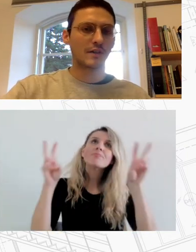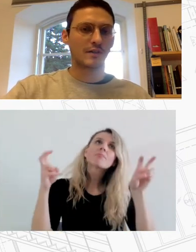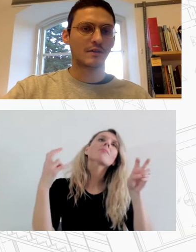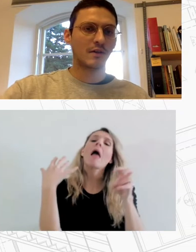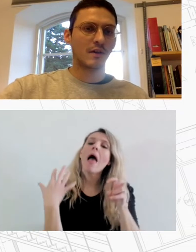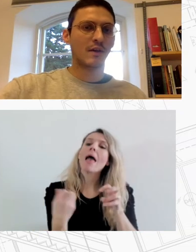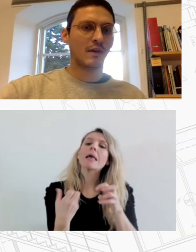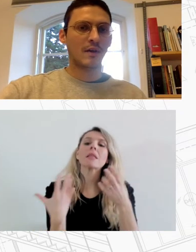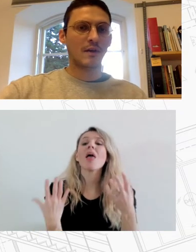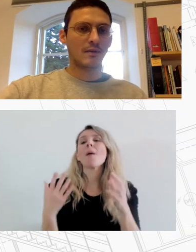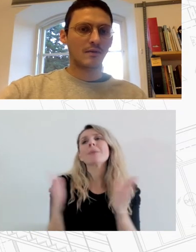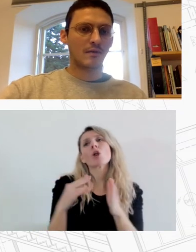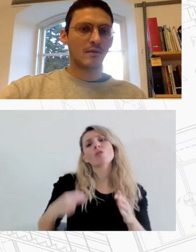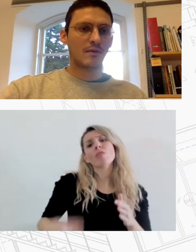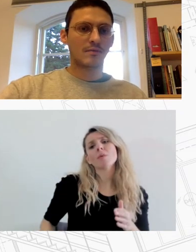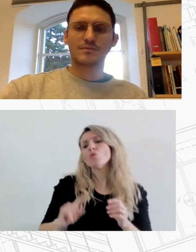προκλήσεις